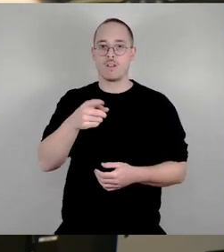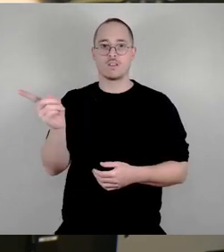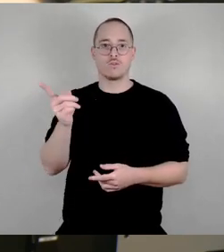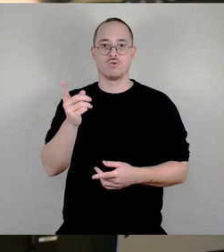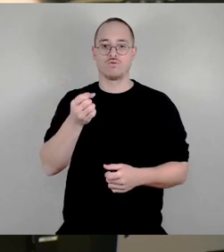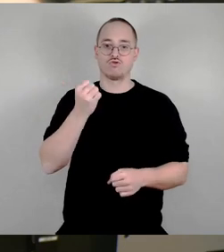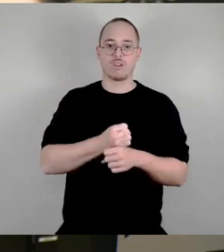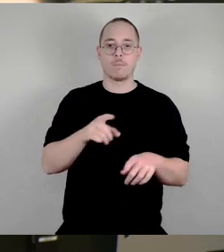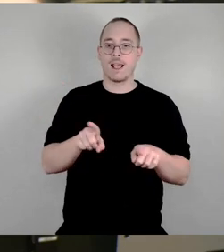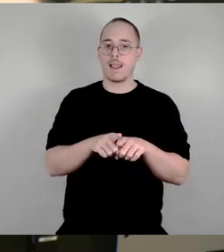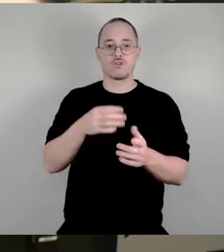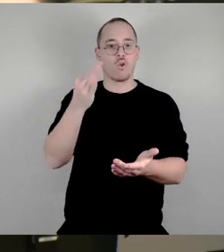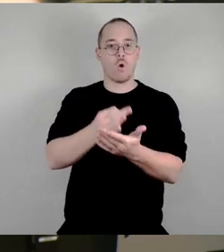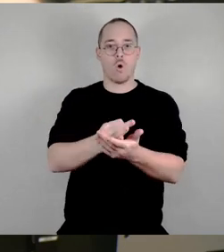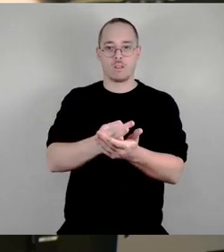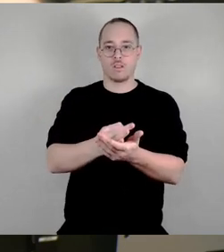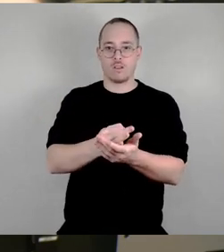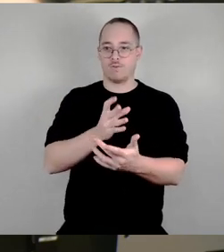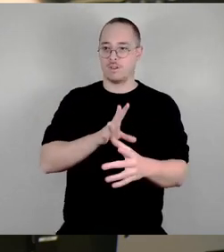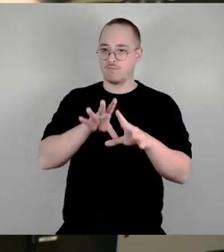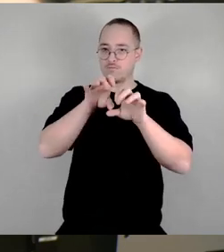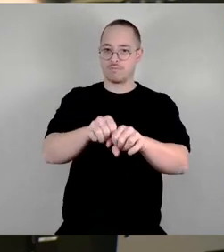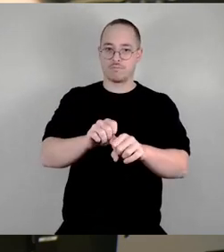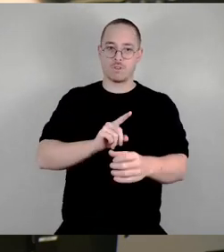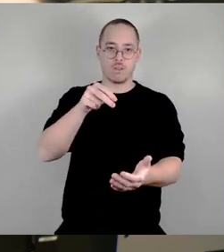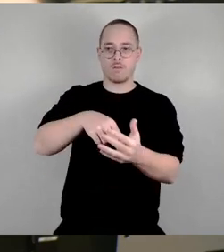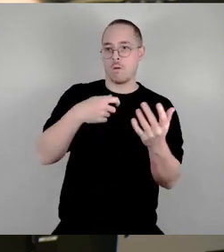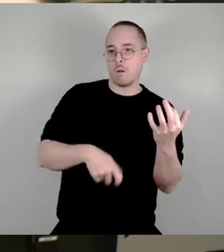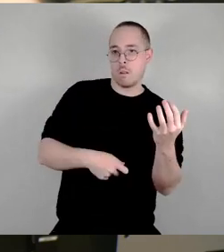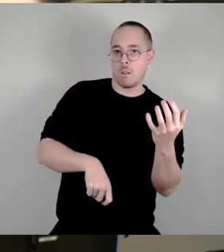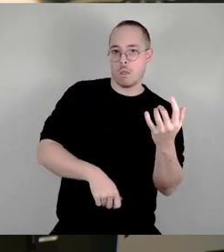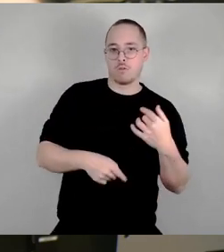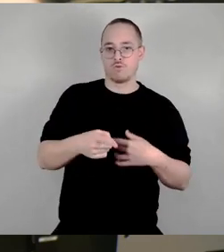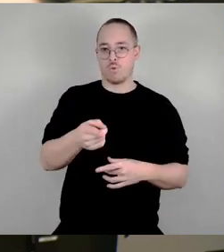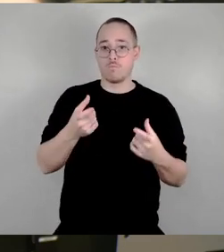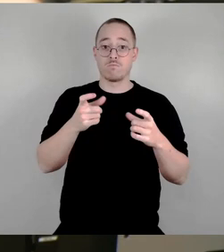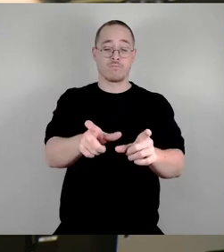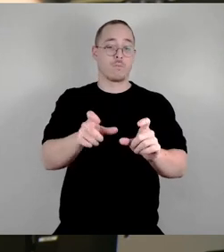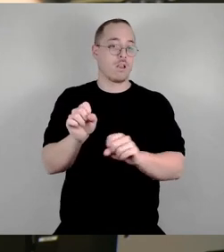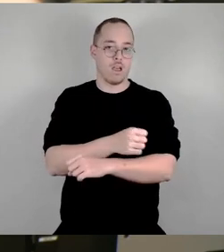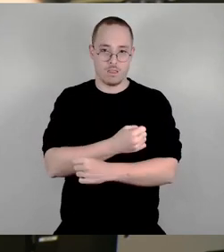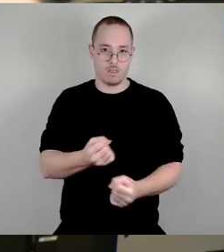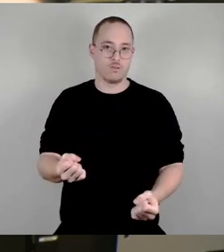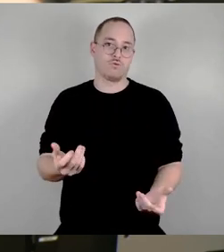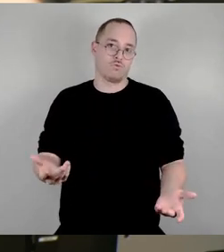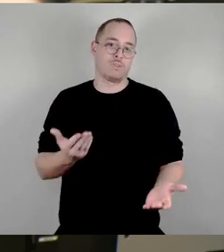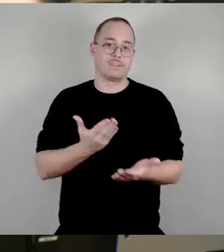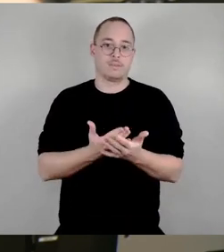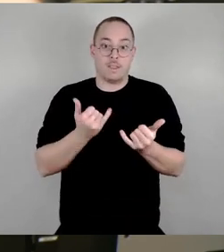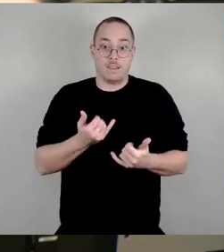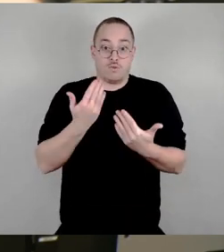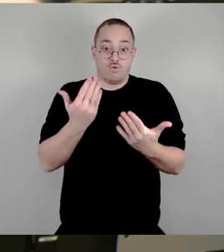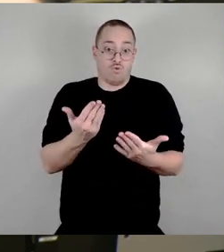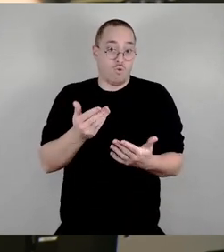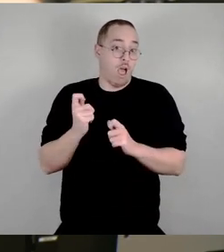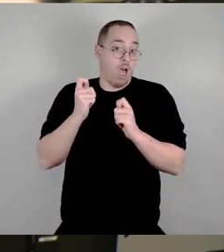auch nie darstellbar sein. Das heißt, wir würden etwas beschließen, was am Ende wieder nicht kontrollierbar ist. Und deswegen sage ich, in